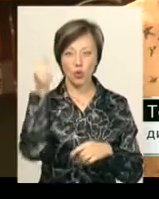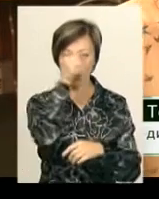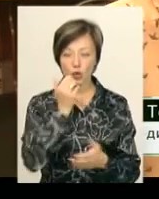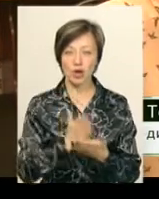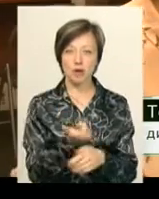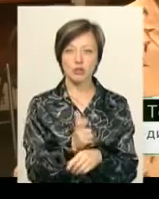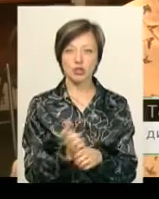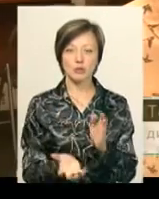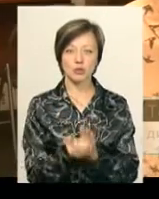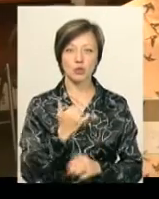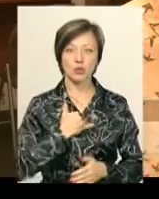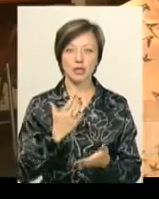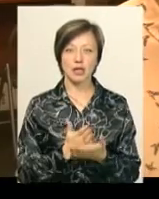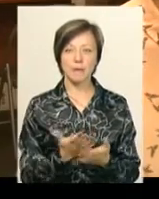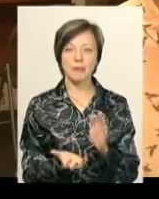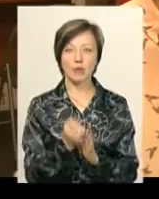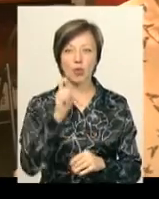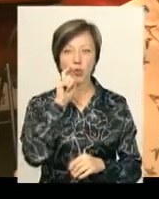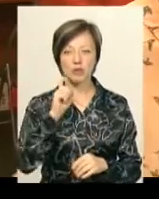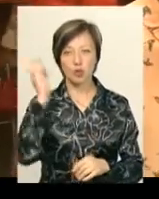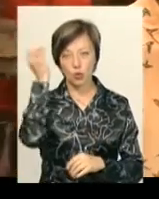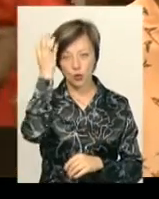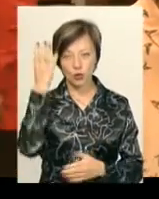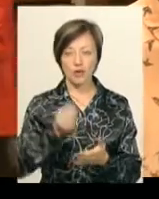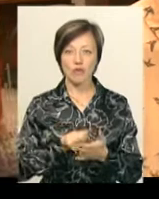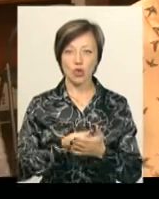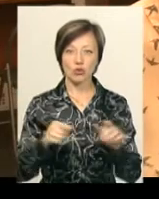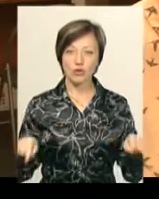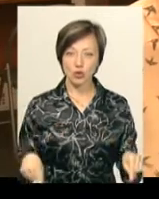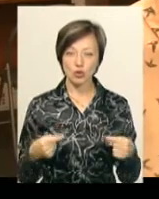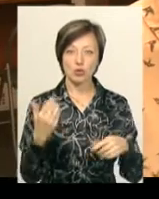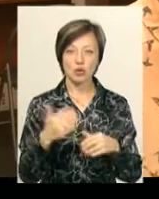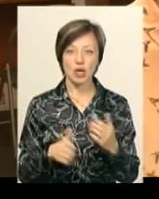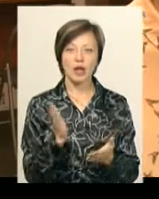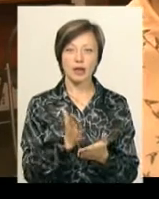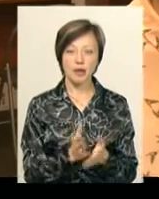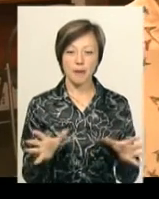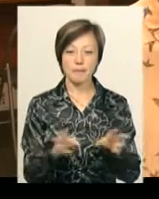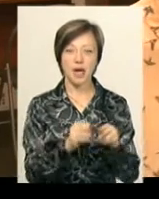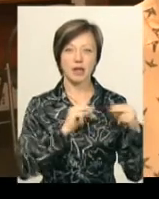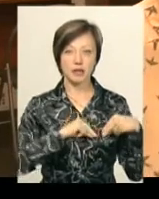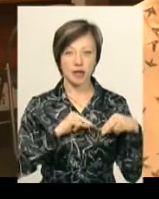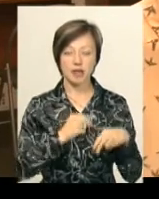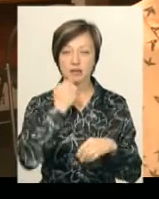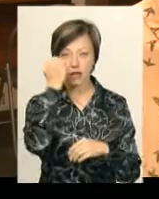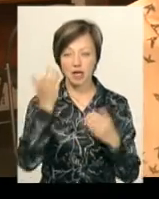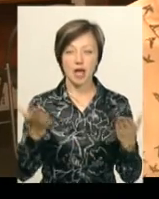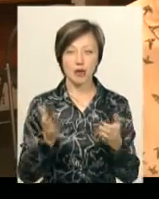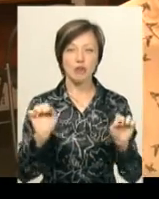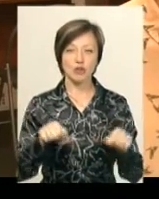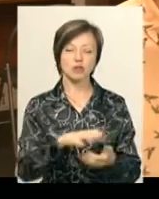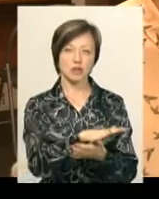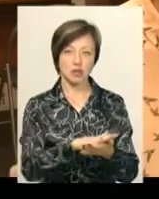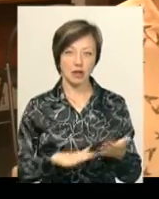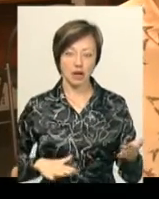більше підтримки. У нас є підтримка Українського культурного фонду, фонду відродження. Тобто вже є якісь партнери, завдяки яким ми можемо